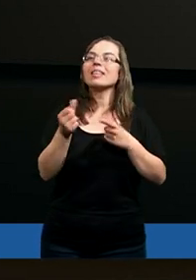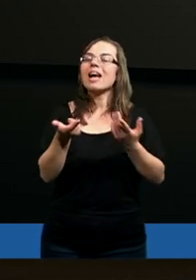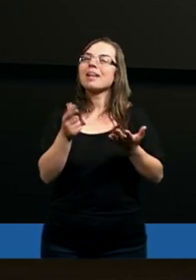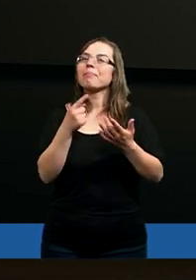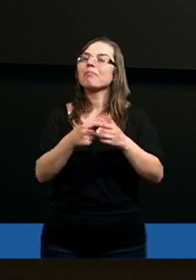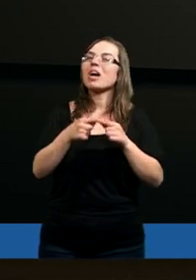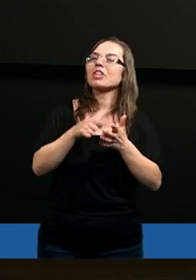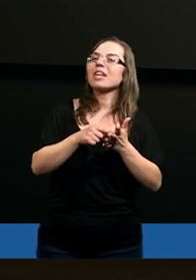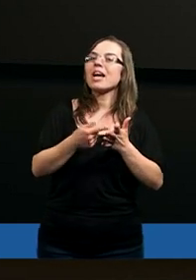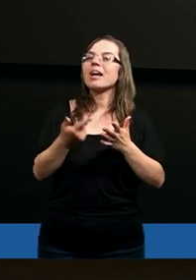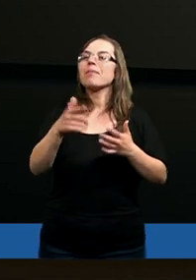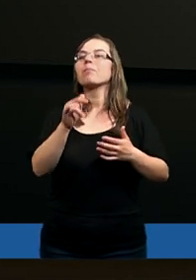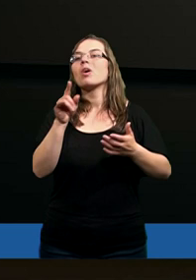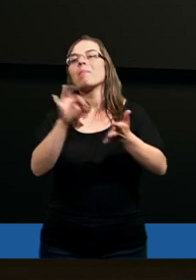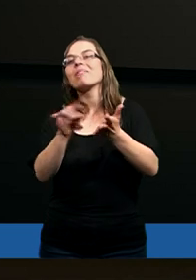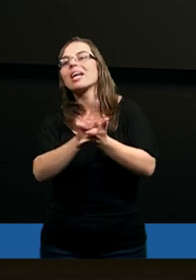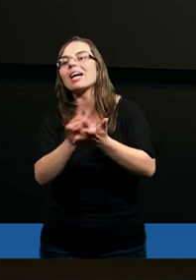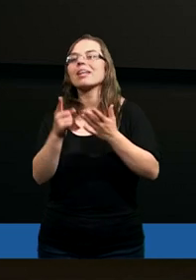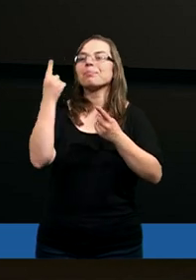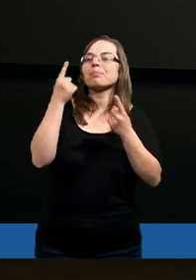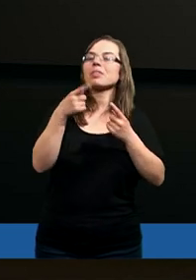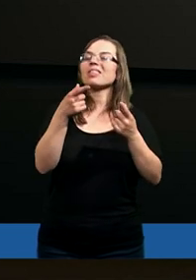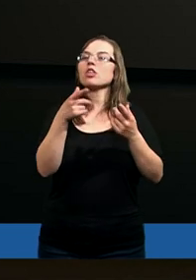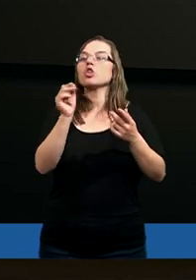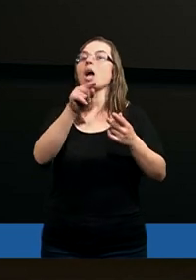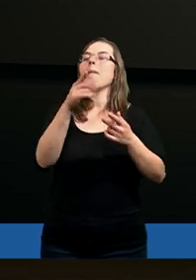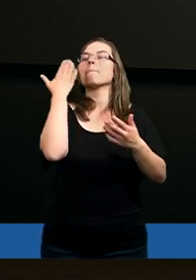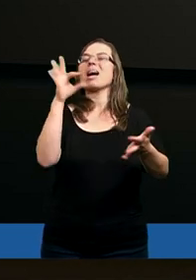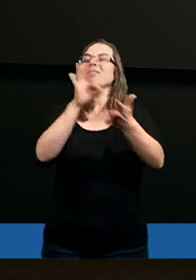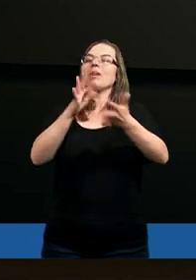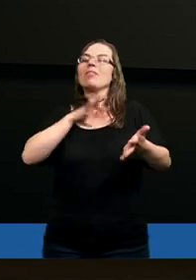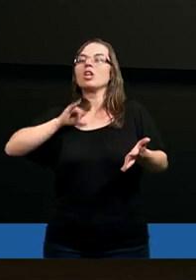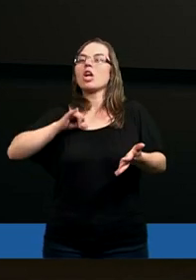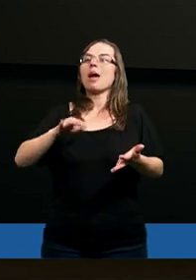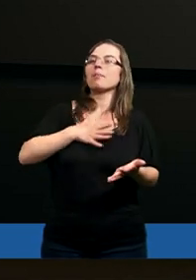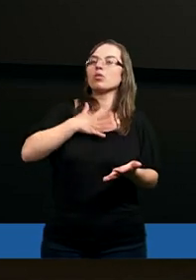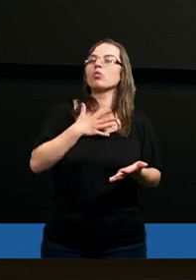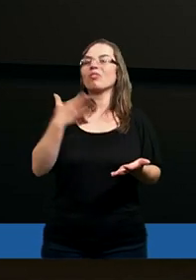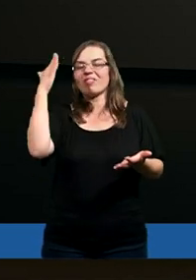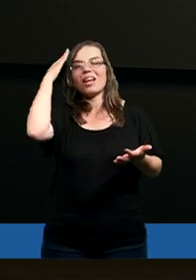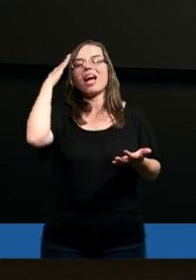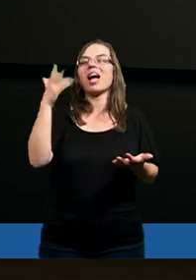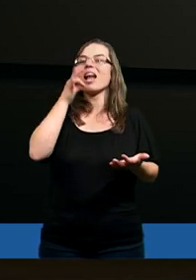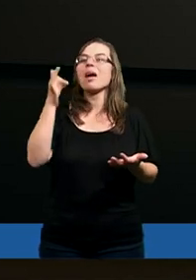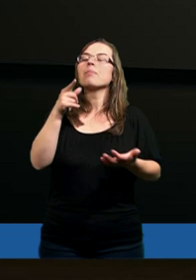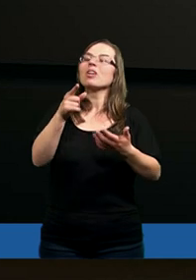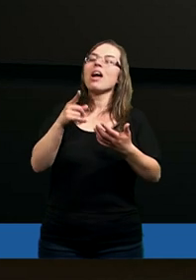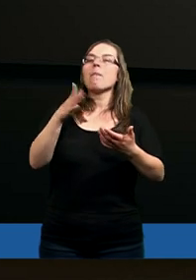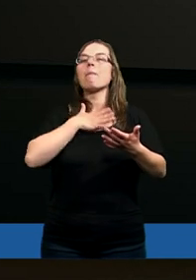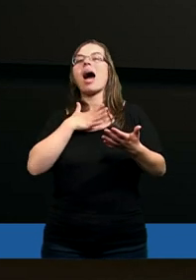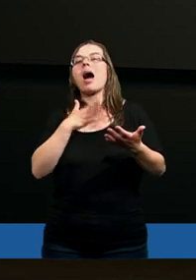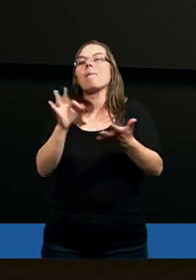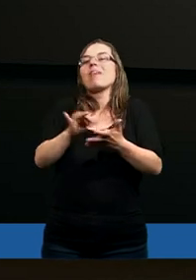zobaczcie, to są ludzie, którzy są bardzo pewni siebie, którzy wyrażają bez cienia wątpliwości swoje